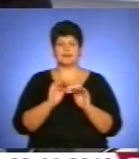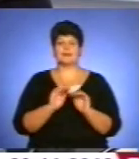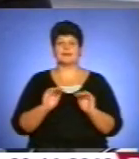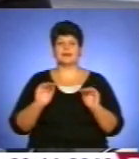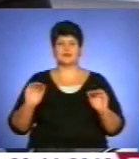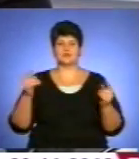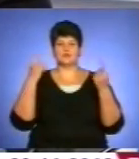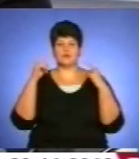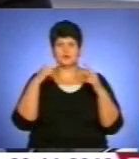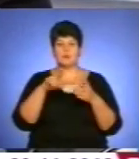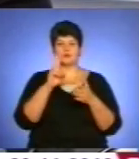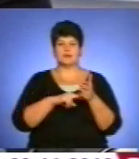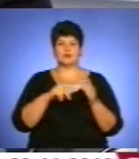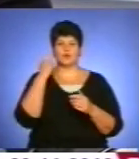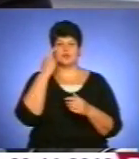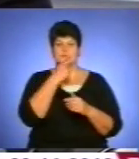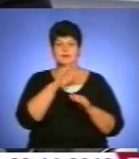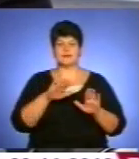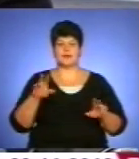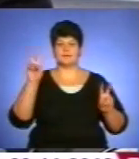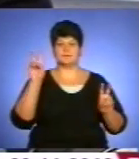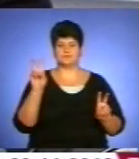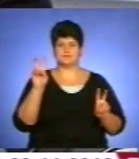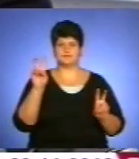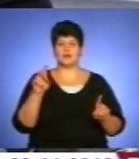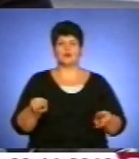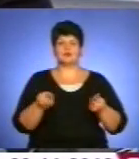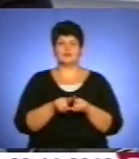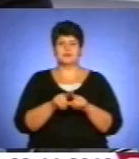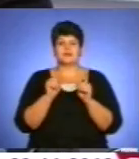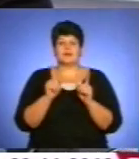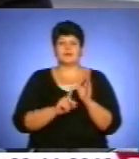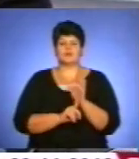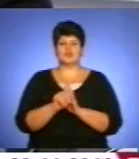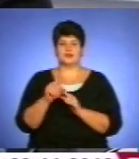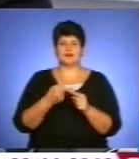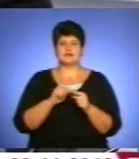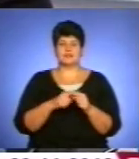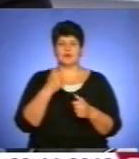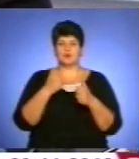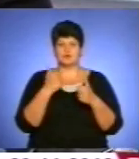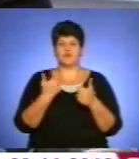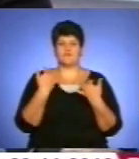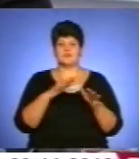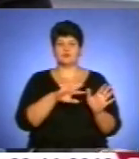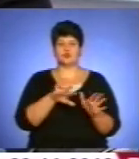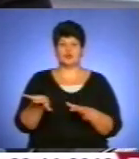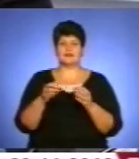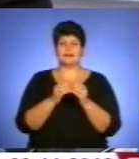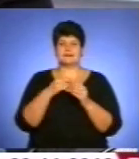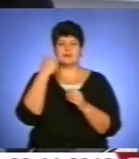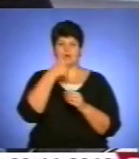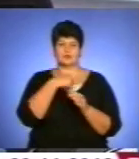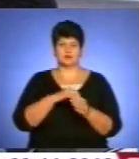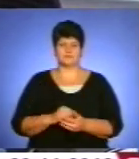творчості, податки очима дітей. Ми тільки недавно починали цей конкурс, але вже пройшли роки, вже 10 років